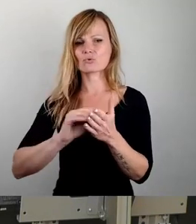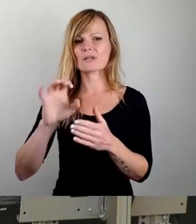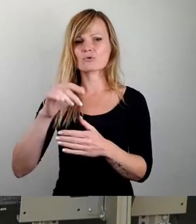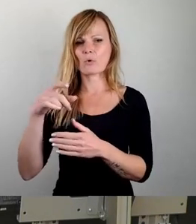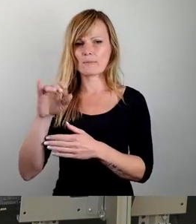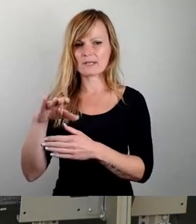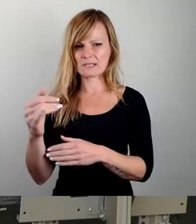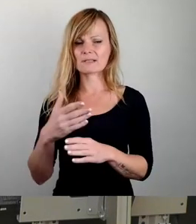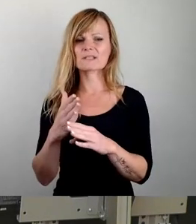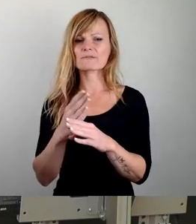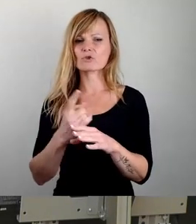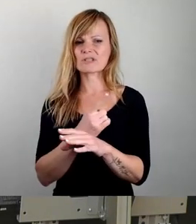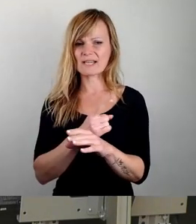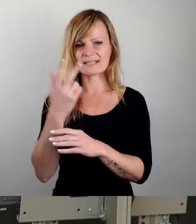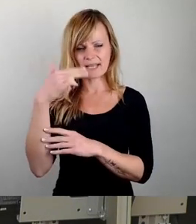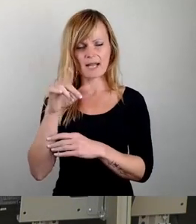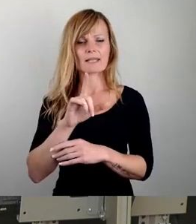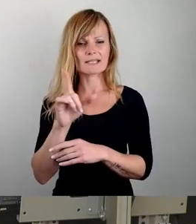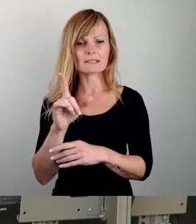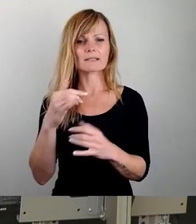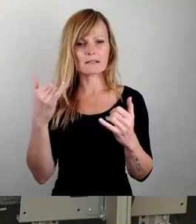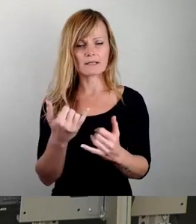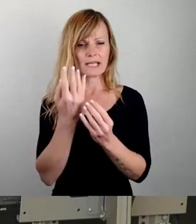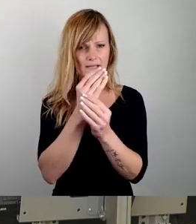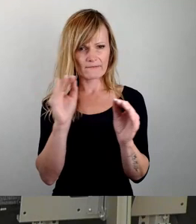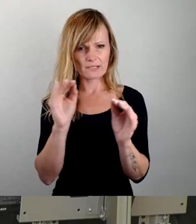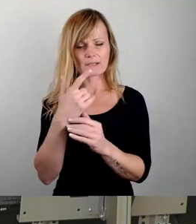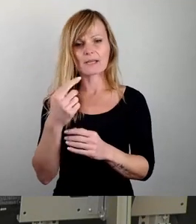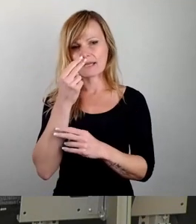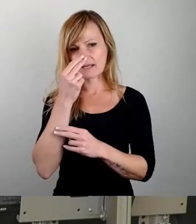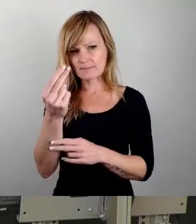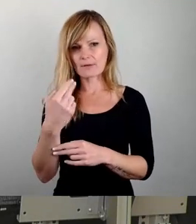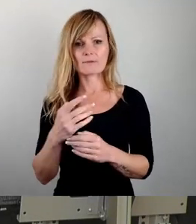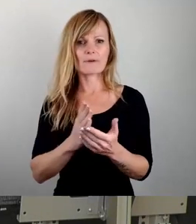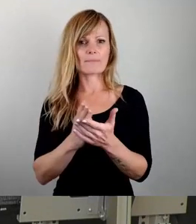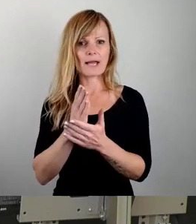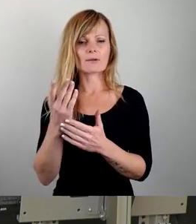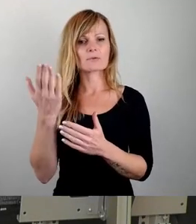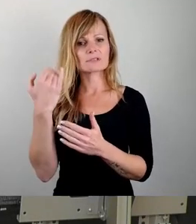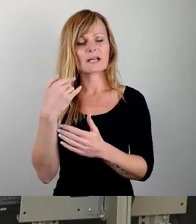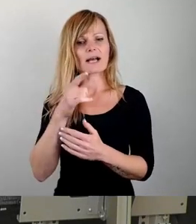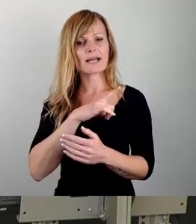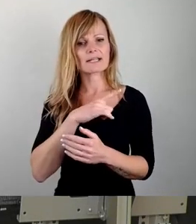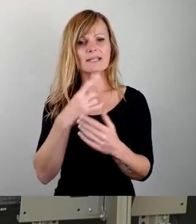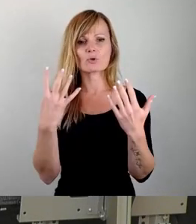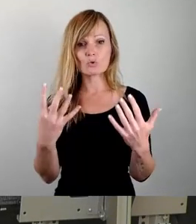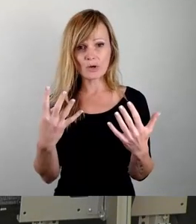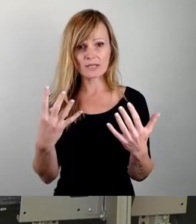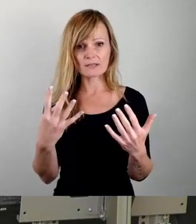Zwischenzeitlich, der Herr Lichti hat darauf hingewiesen, wurden im Hinblick auf die Planung von ursprünglich neun angedachten Containersiedlungen